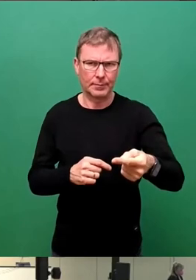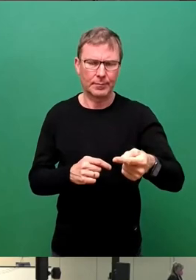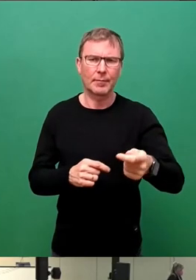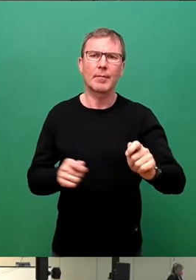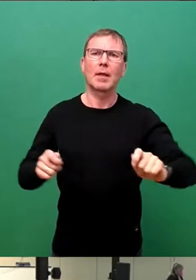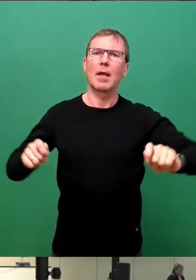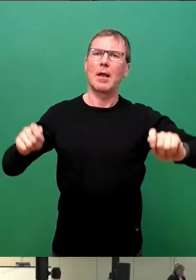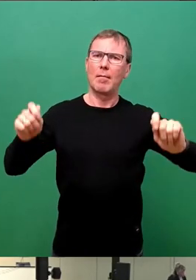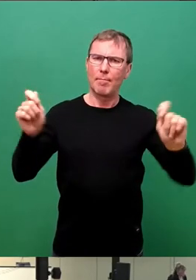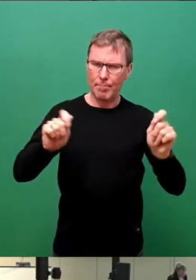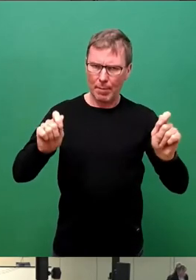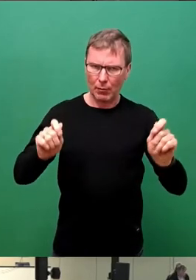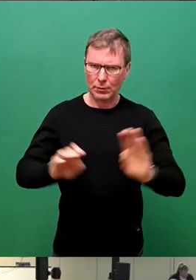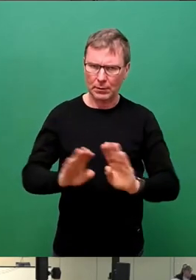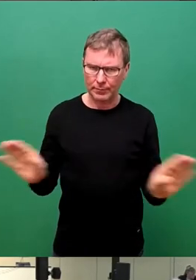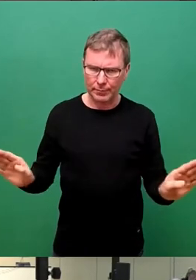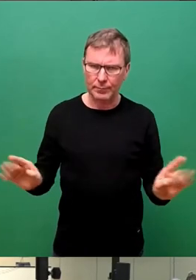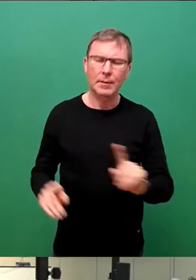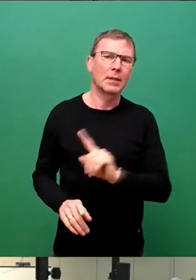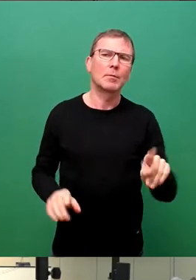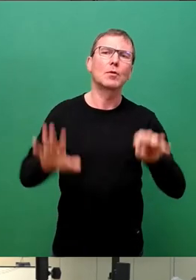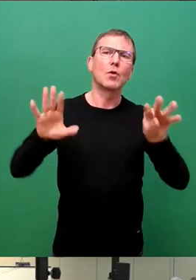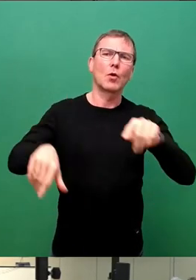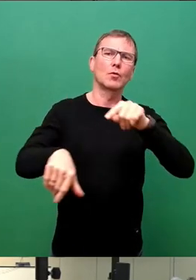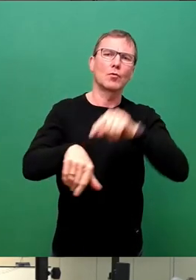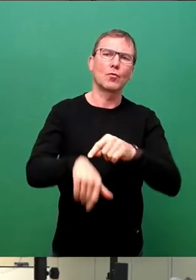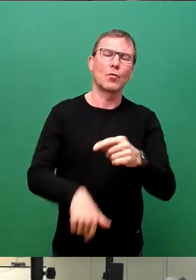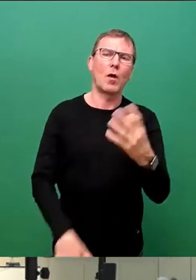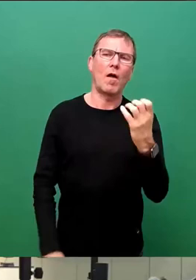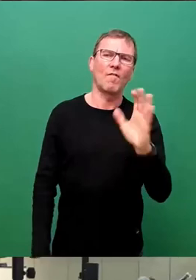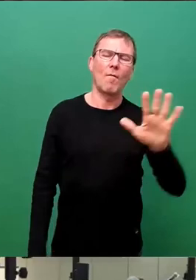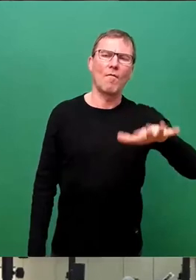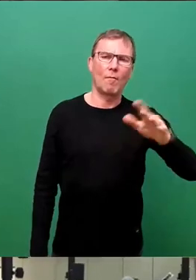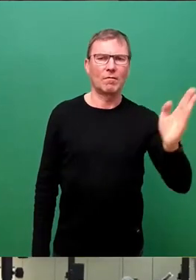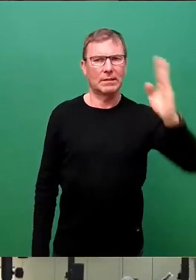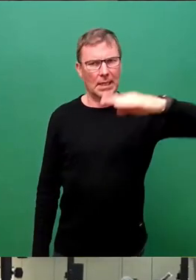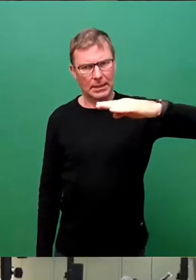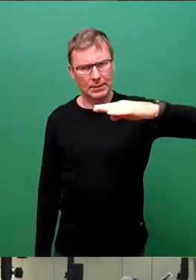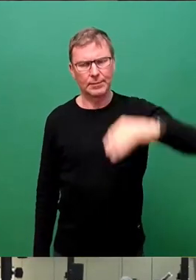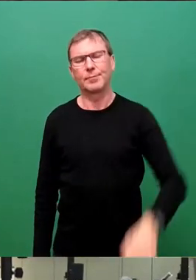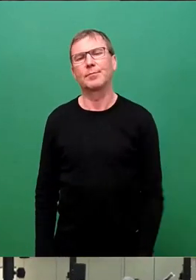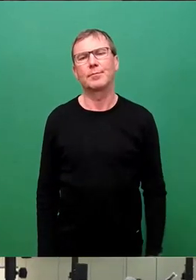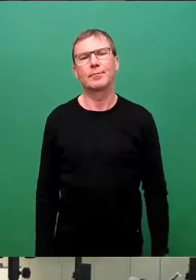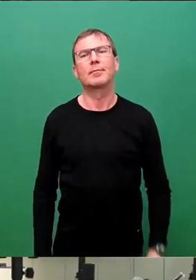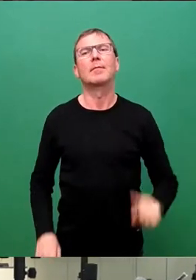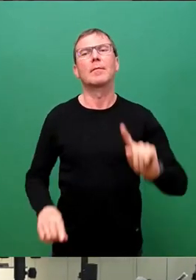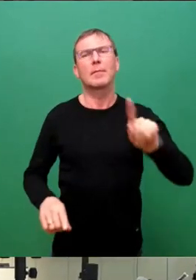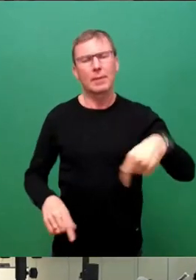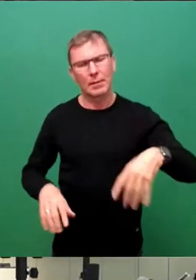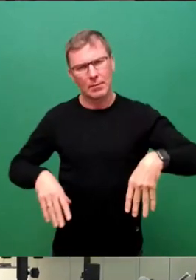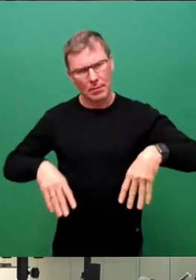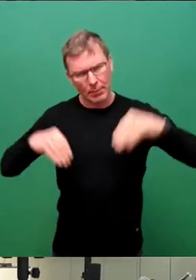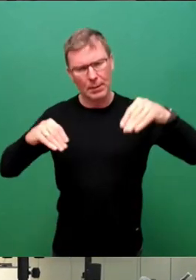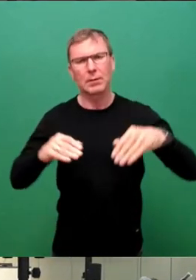in eine Pause bis 19.15 Uhr und beginnen nach der Pause dann